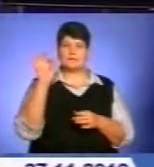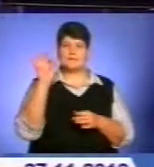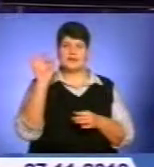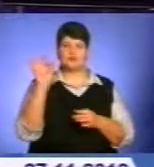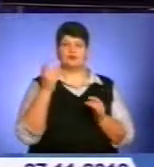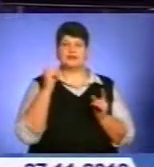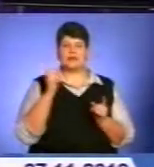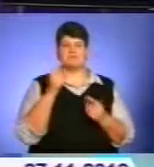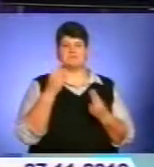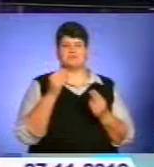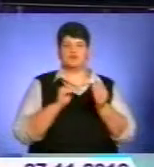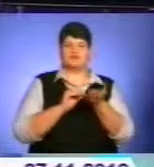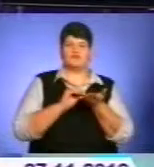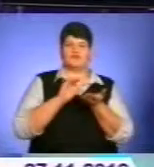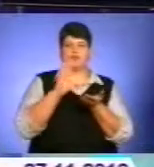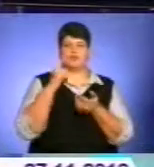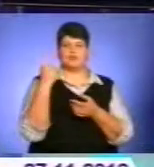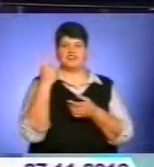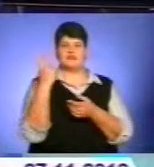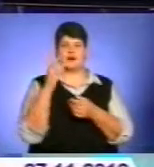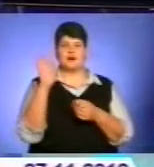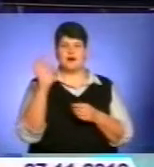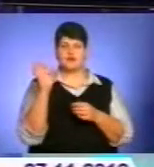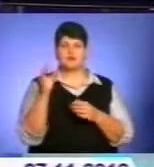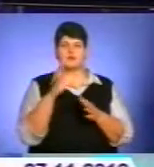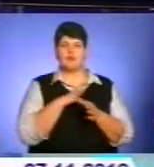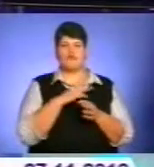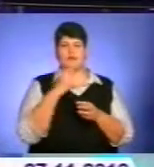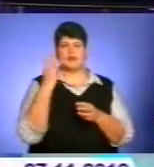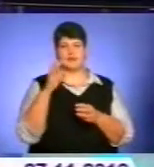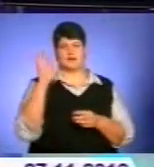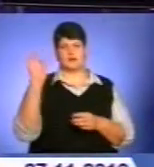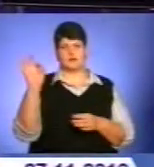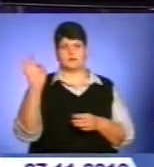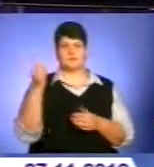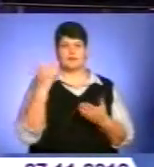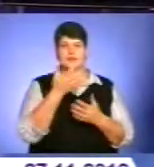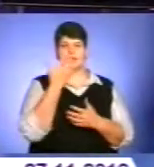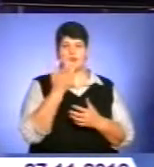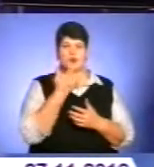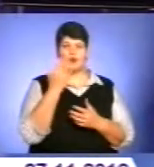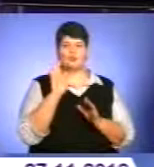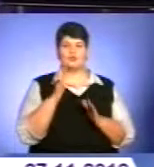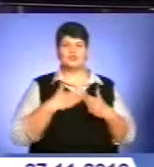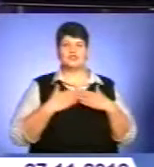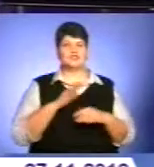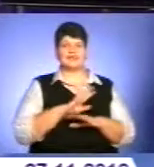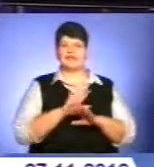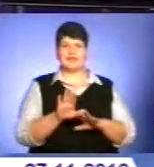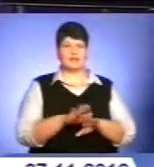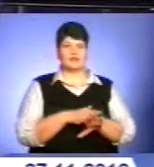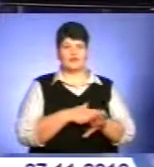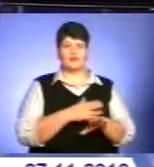навіть перевищували норму на 1-2 градуси, а інколи й 3 градуси. Та тепло тішитиме нас уже недовго,